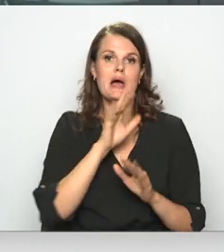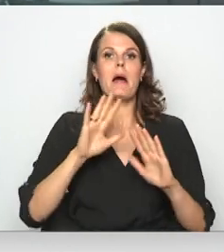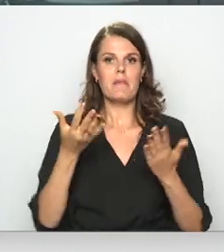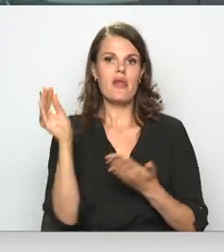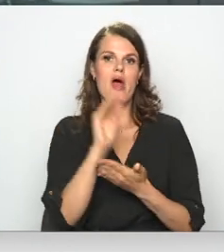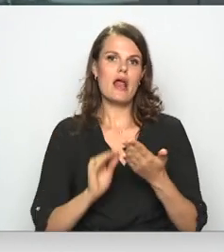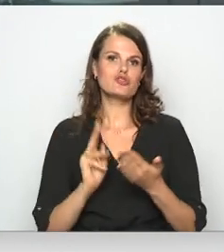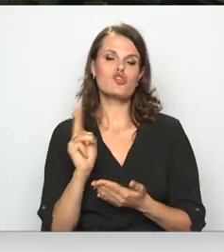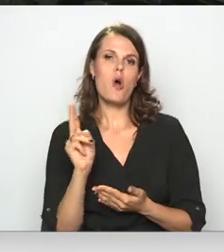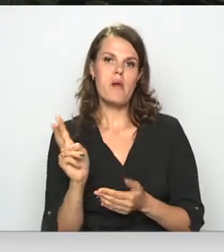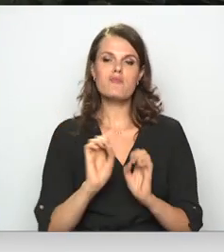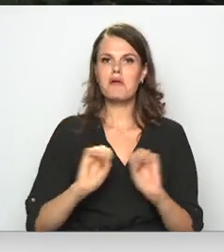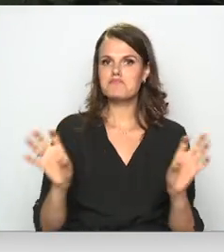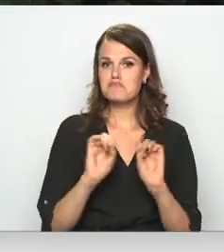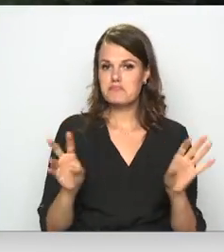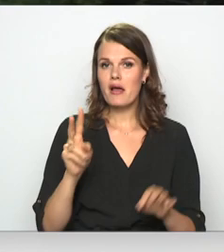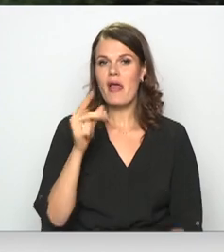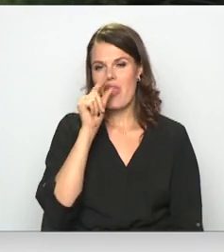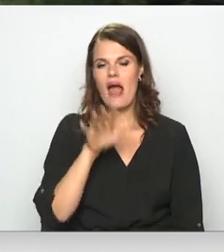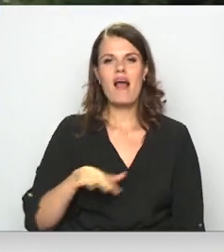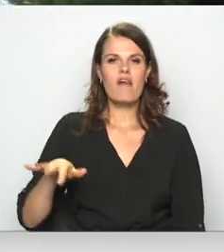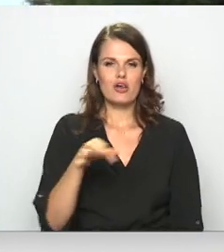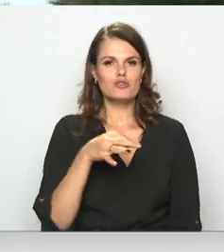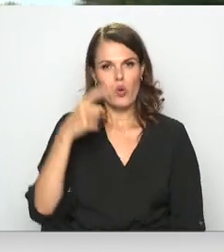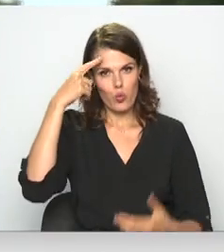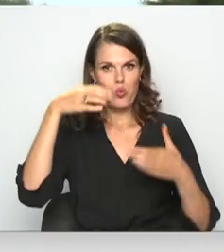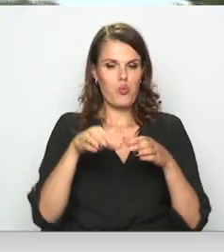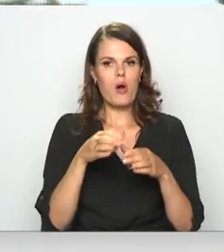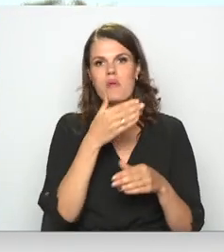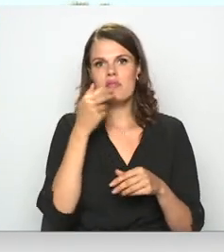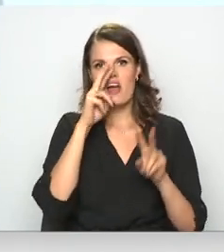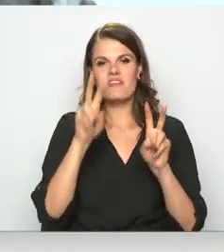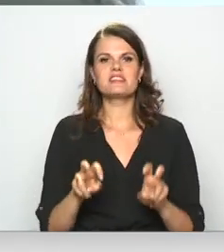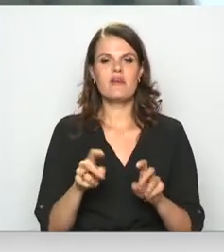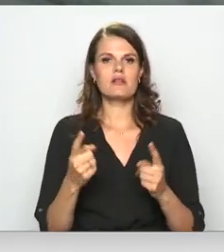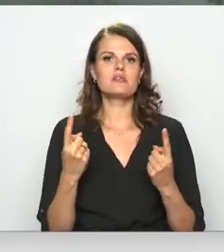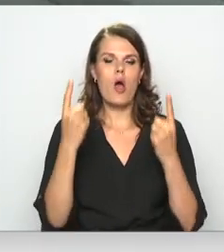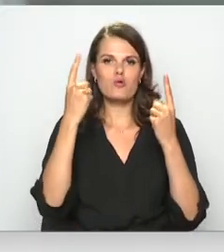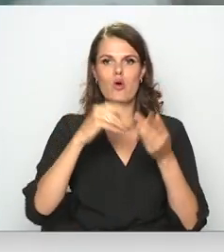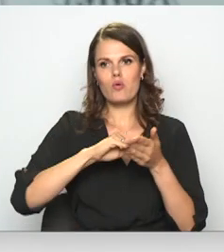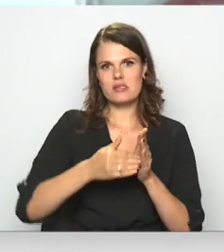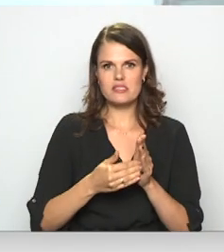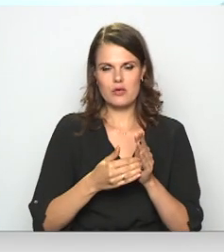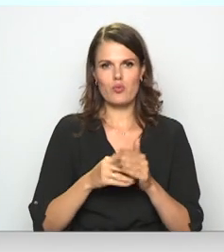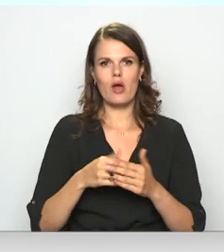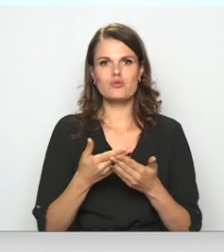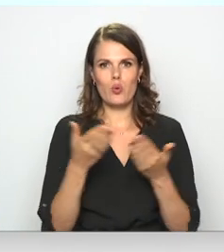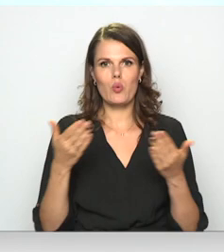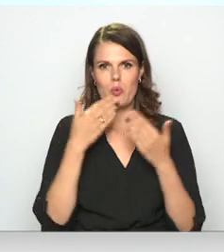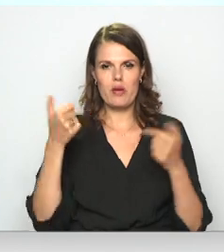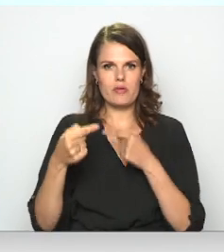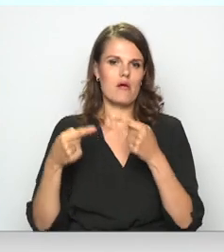rakstiskā komentārā skaidro, ka Čekavas doma nav izvērtējusi aktuālo situāciju azartspēļu nozerē, kurā pēdīju gadu laikā